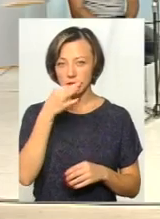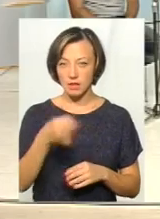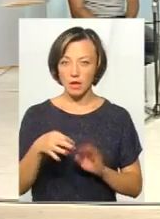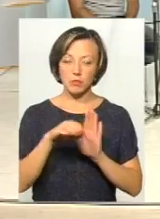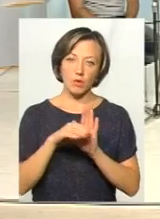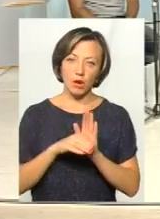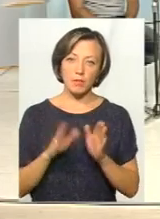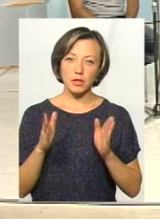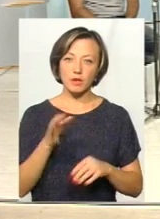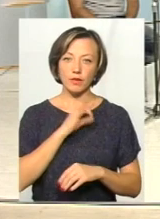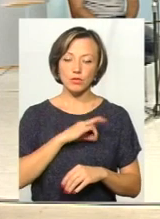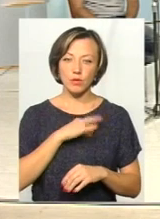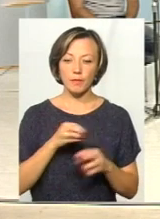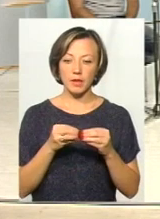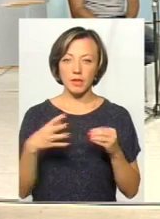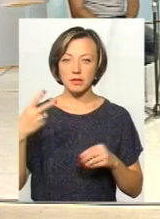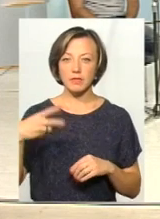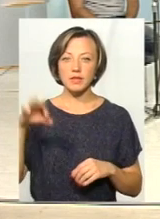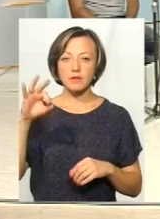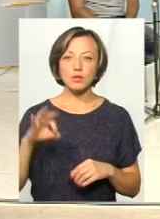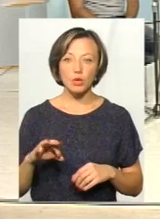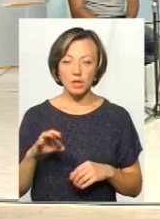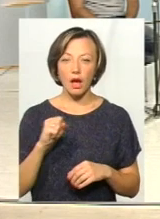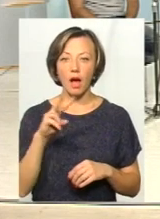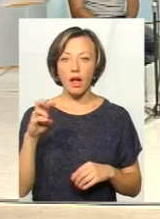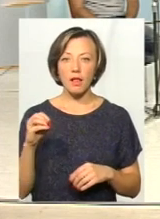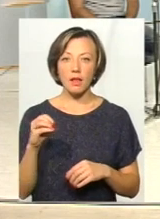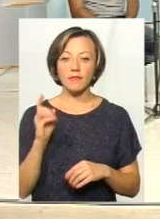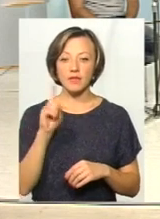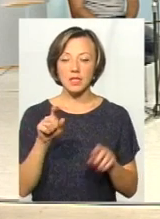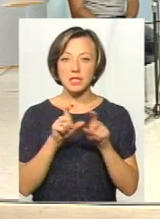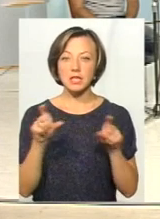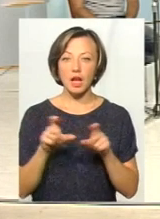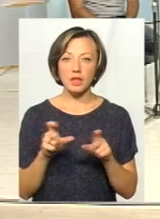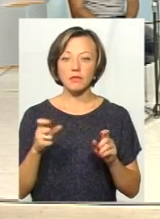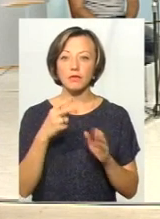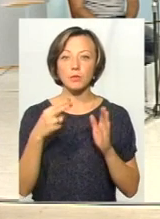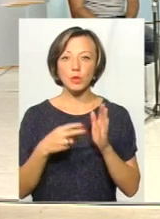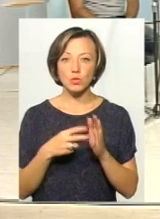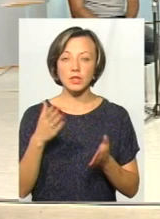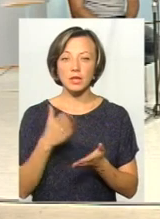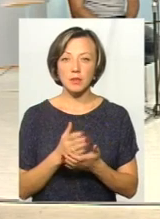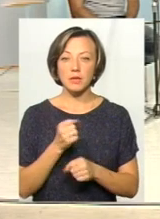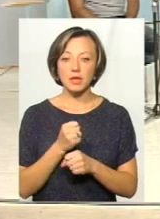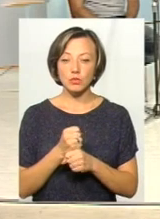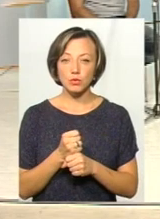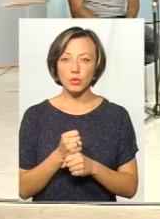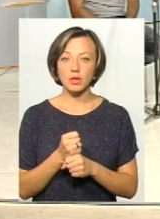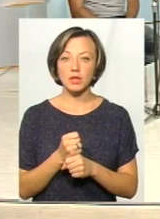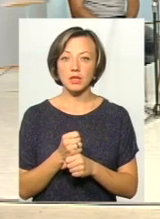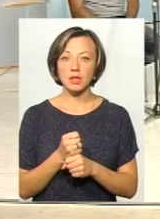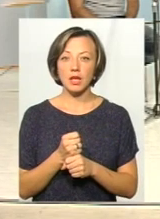лише використовується на 15-20%, але навіть в закладах, які підключені і в яких діє той ресурс